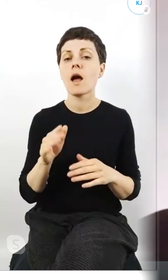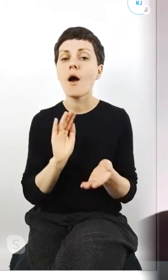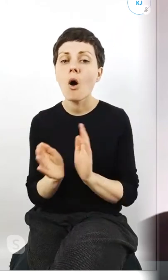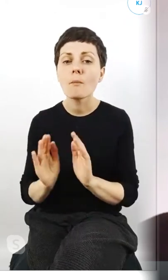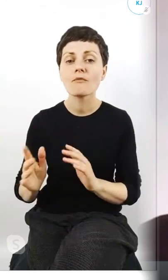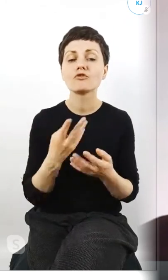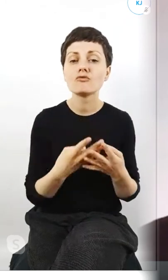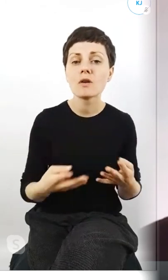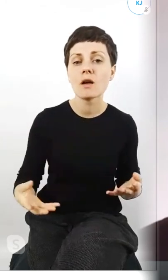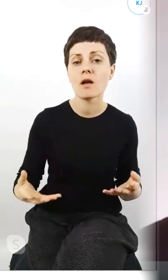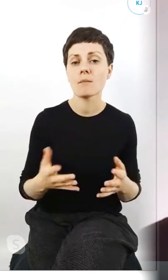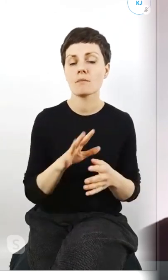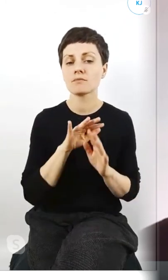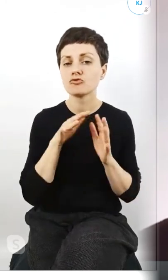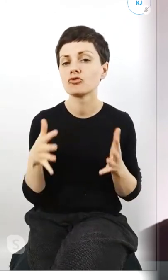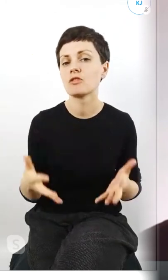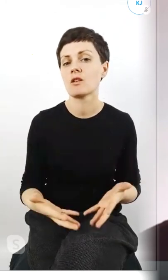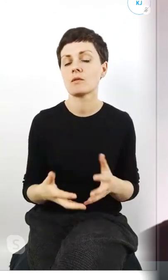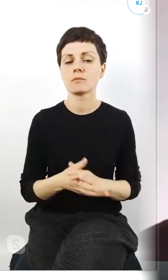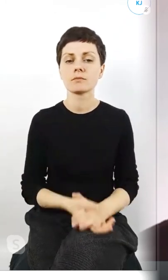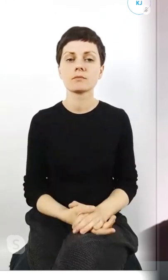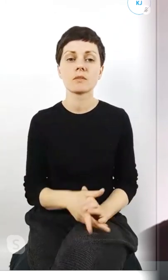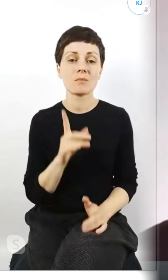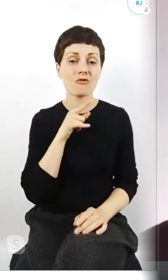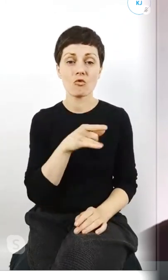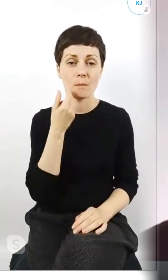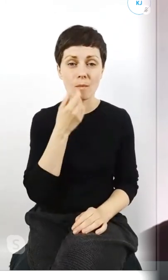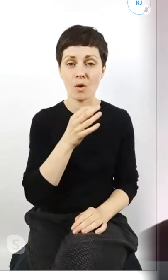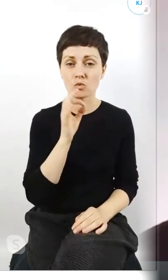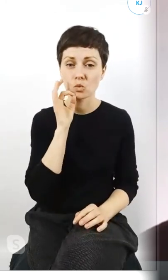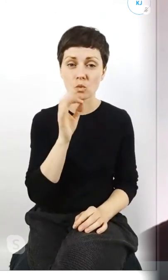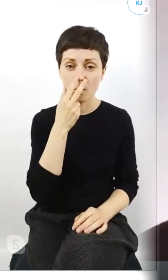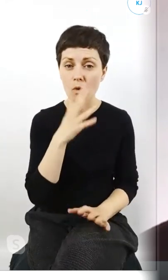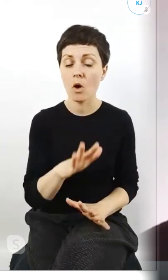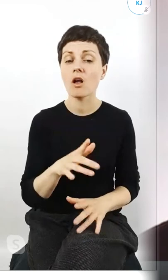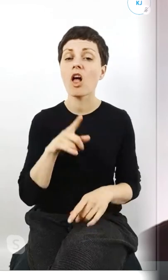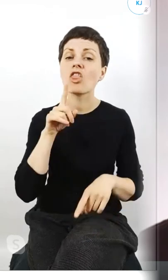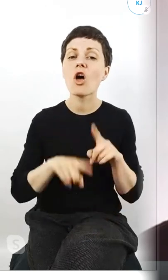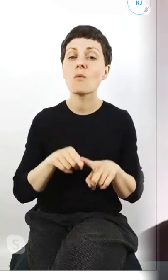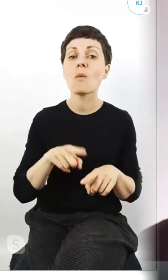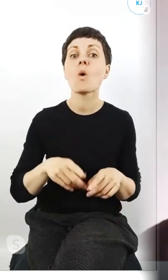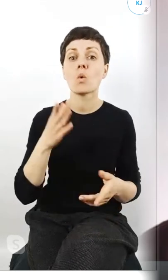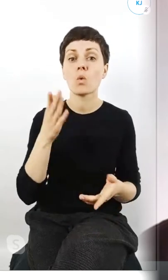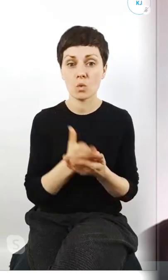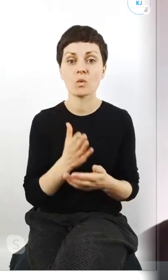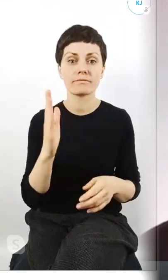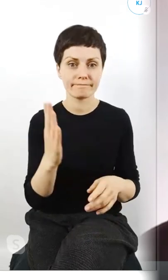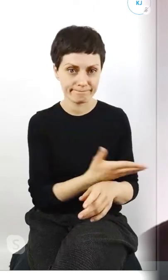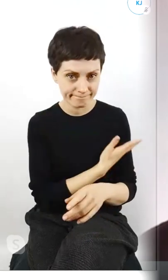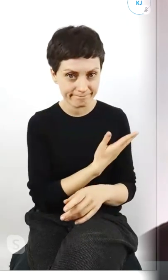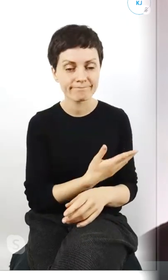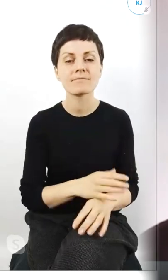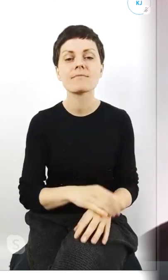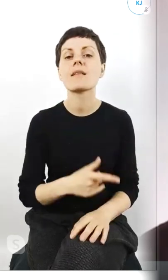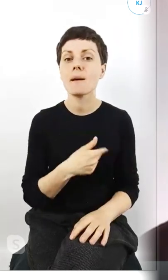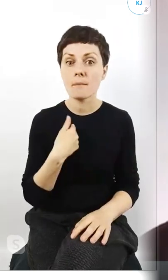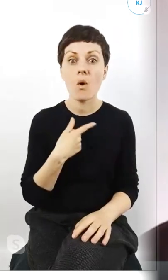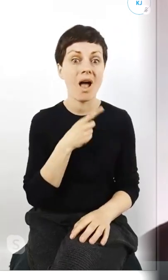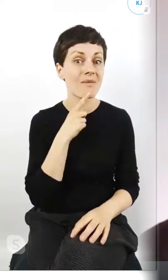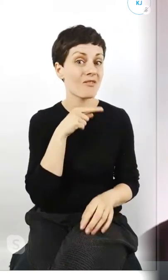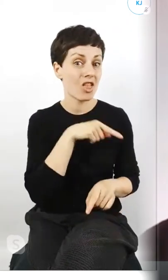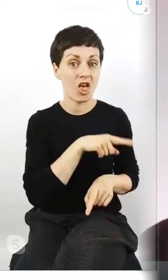to bardzo dobitnie pokazuje że normalność już była i ta normalność właśnie doprowadziła do takich